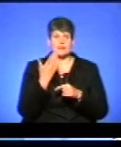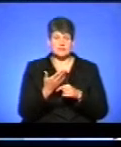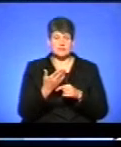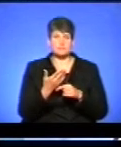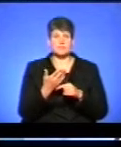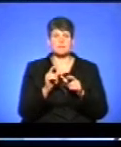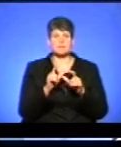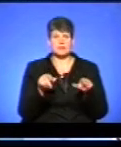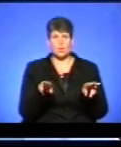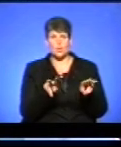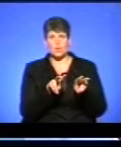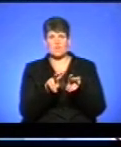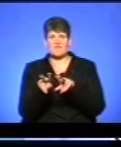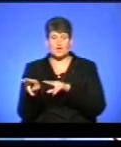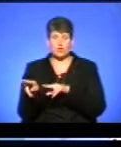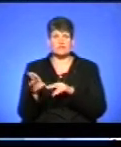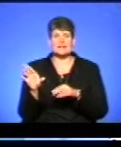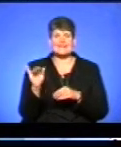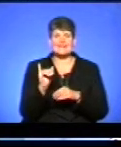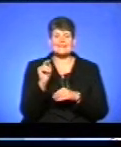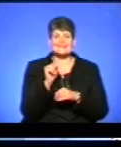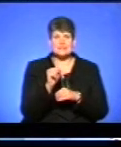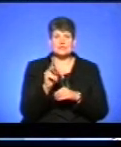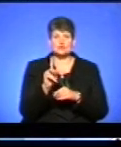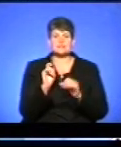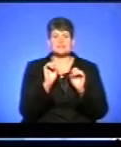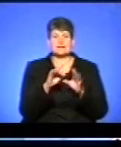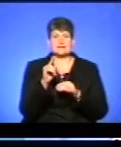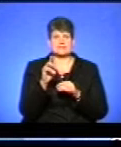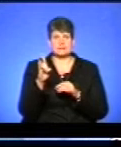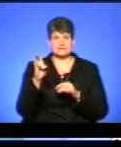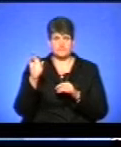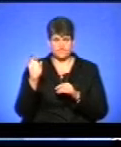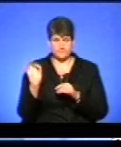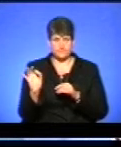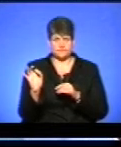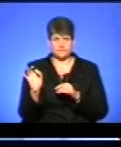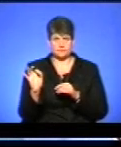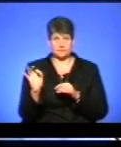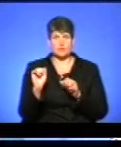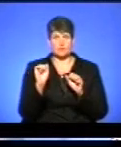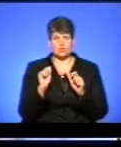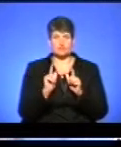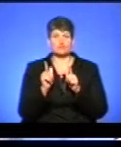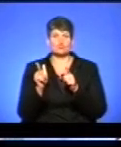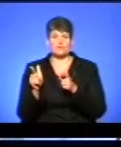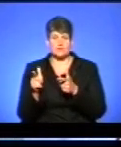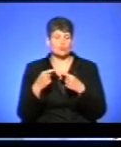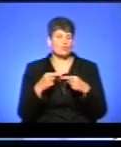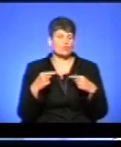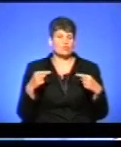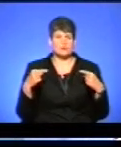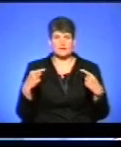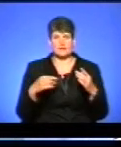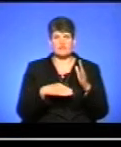Предмети уніфіковані, і ті предмети, які він здає по зовнішньому незалежному оцінюванню, може вступати в будь-який